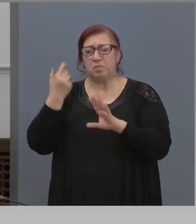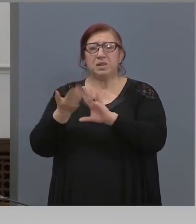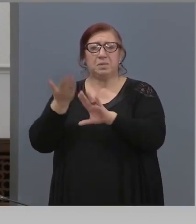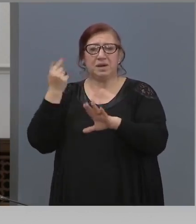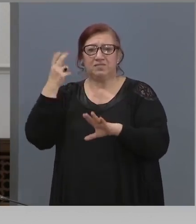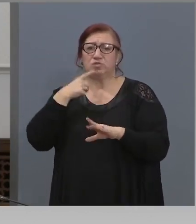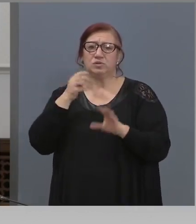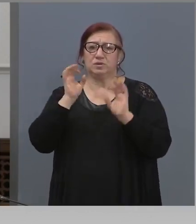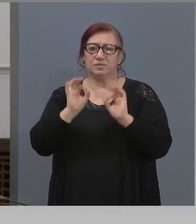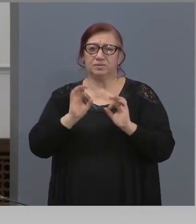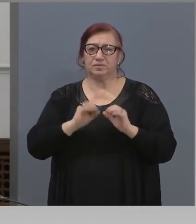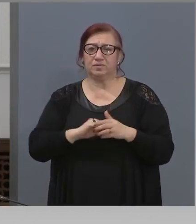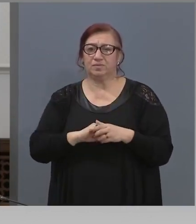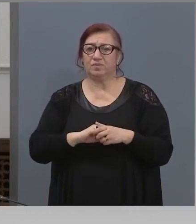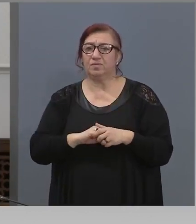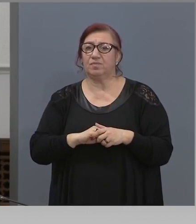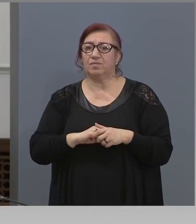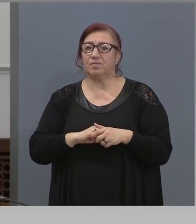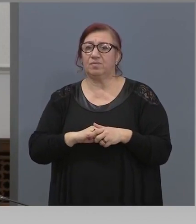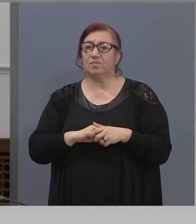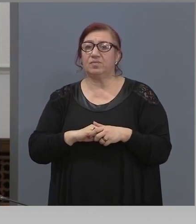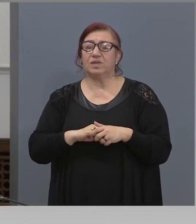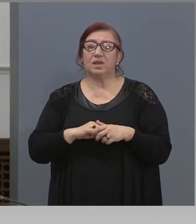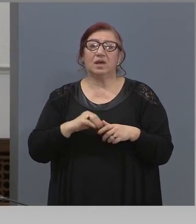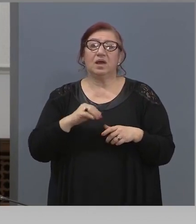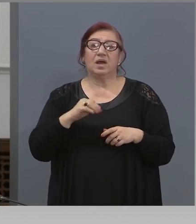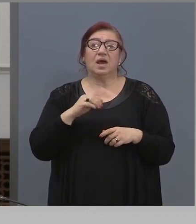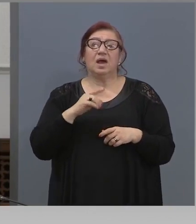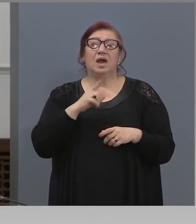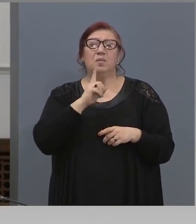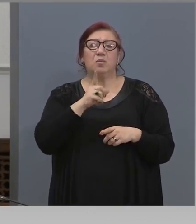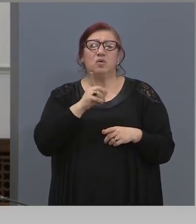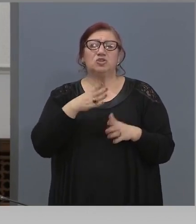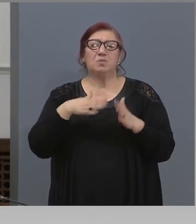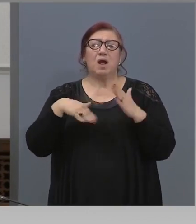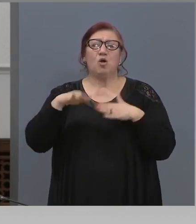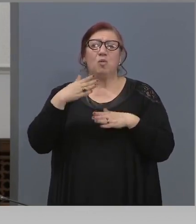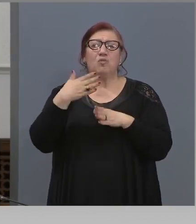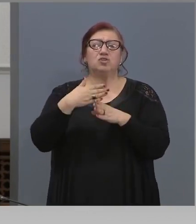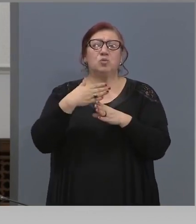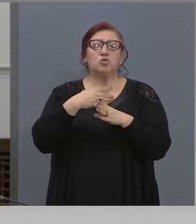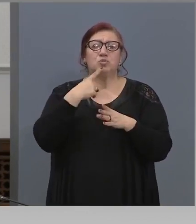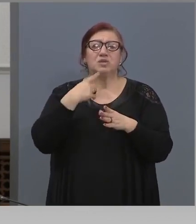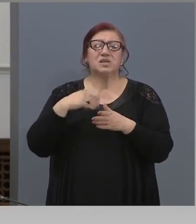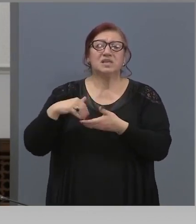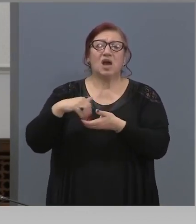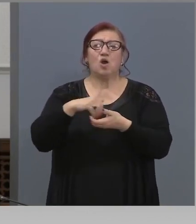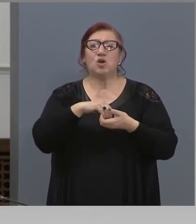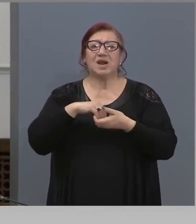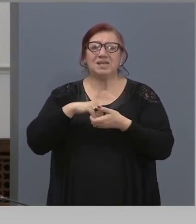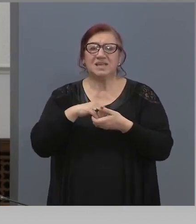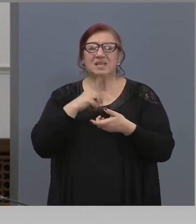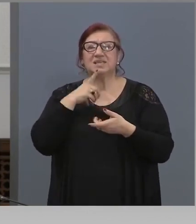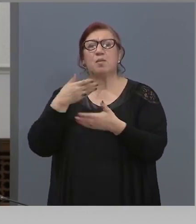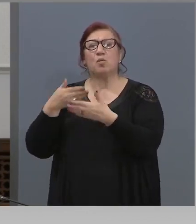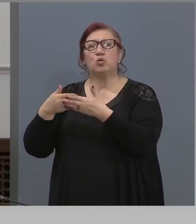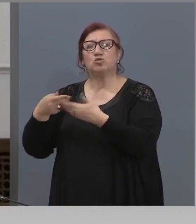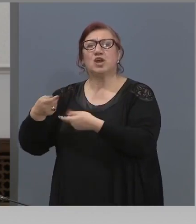Господа министри, апостол, апостол БГНС, ако можете, малко повече подробности за организацията по отношение на пазарите,